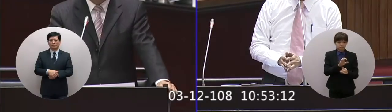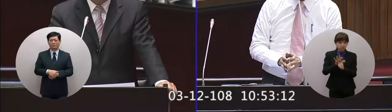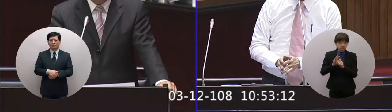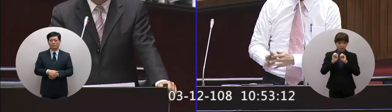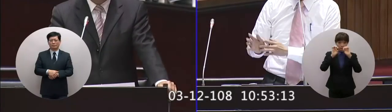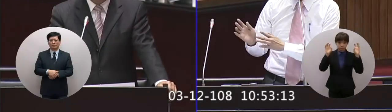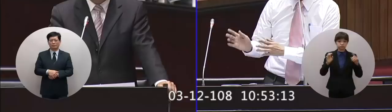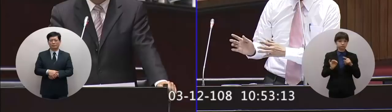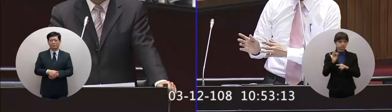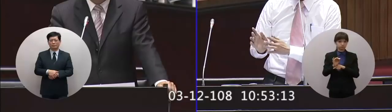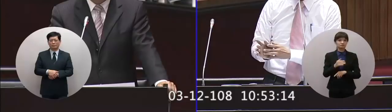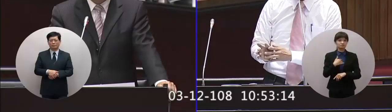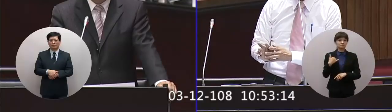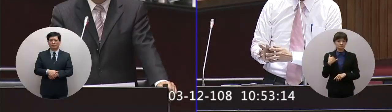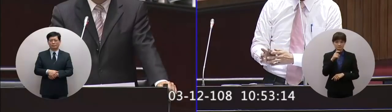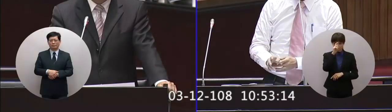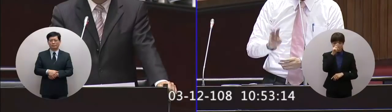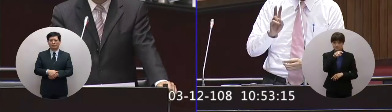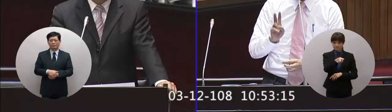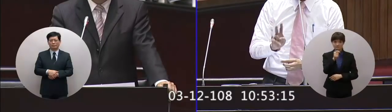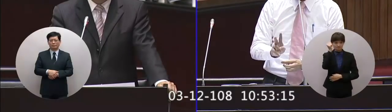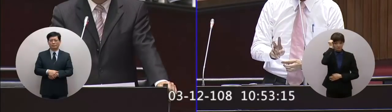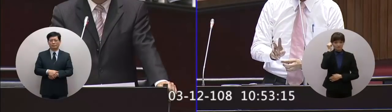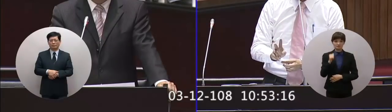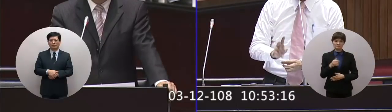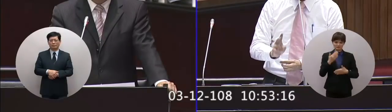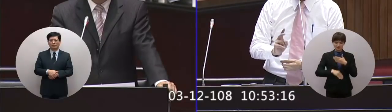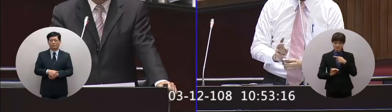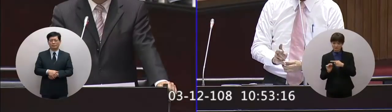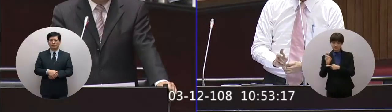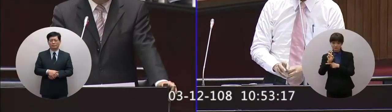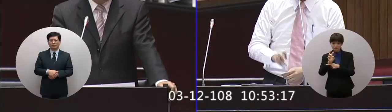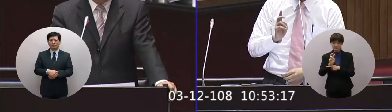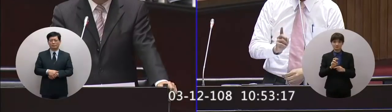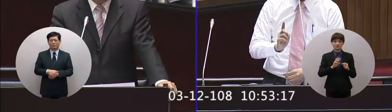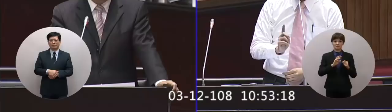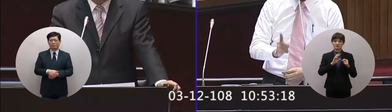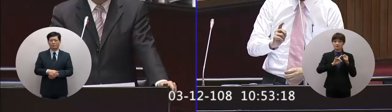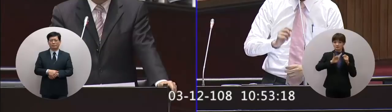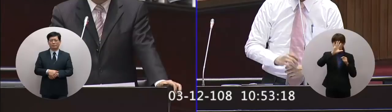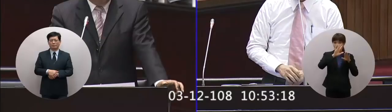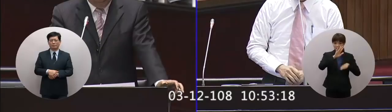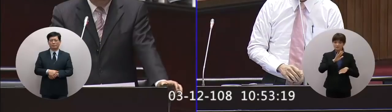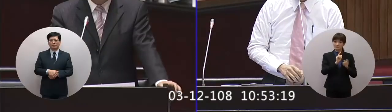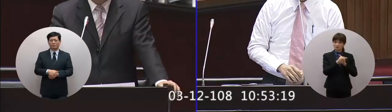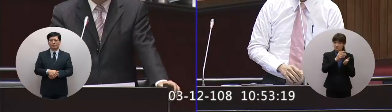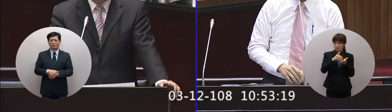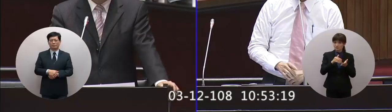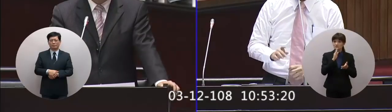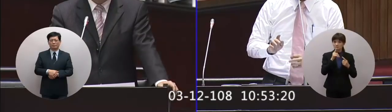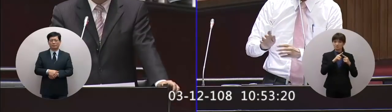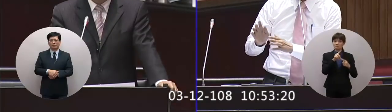部長能夠把這個補起來不然百分之二十高中以下就是六十四萬的人口